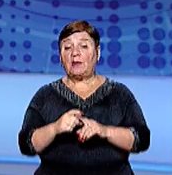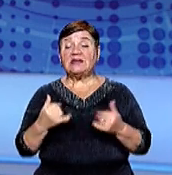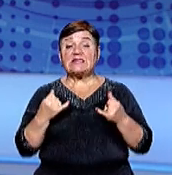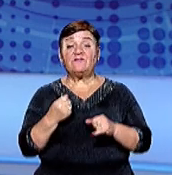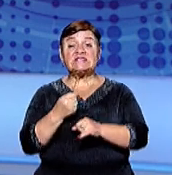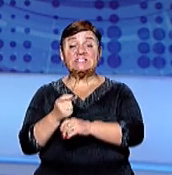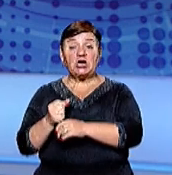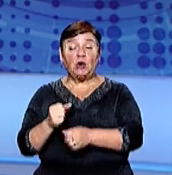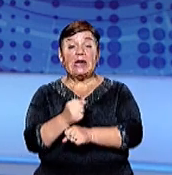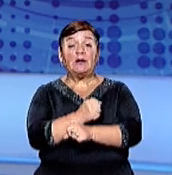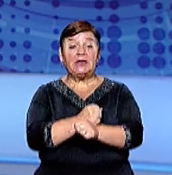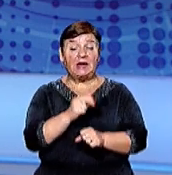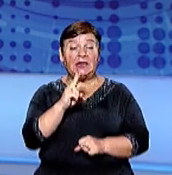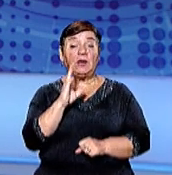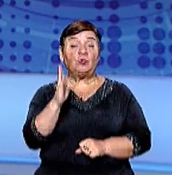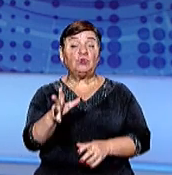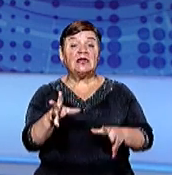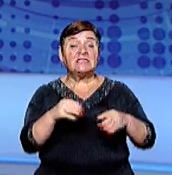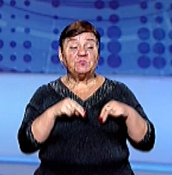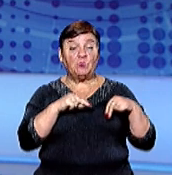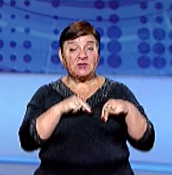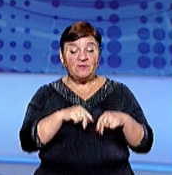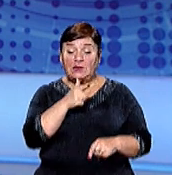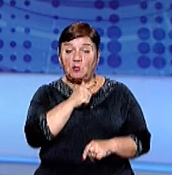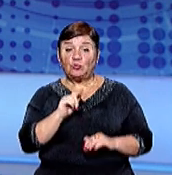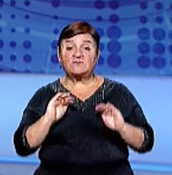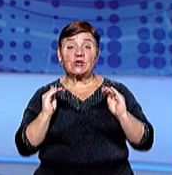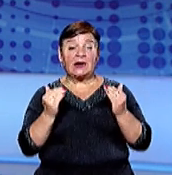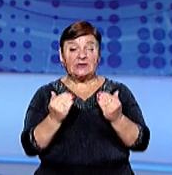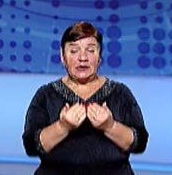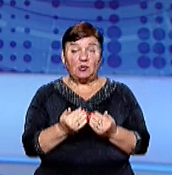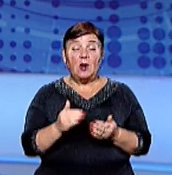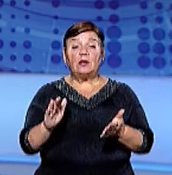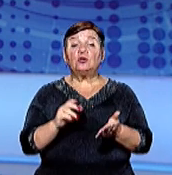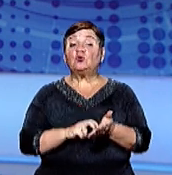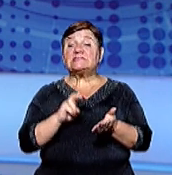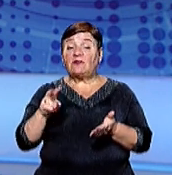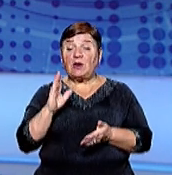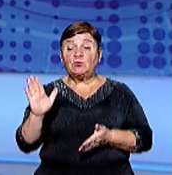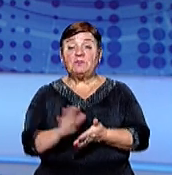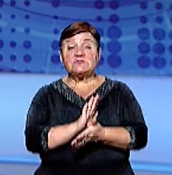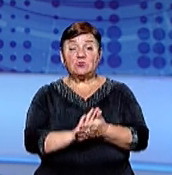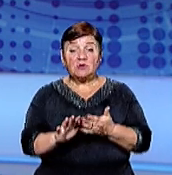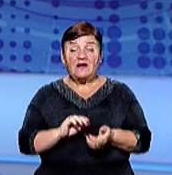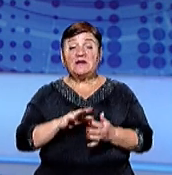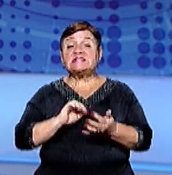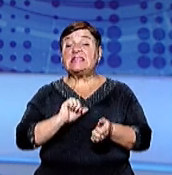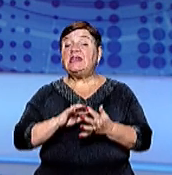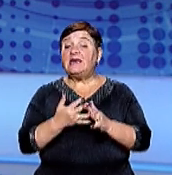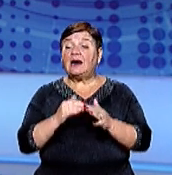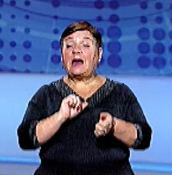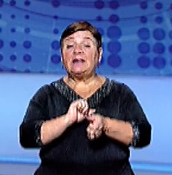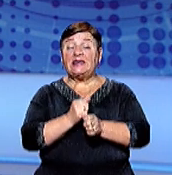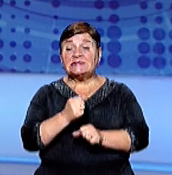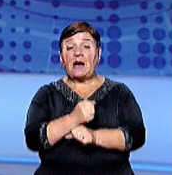вони визначають аптеки, з якими співпрацюватимуть впродовж карантину Доставка буде безкоштовною В селі Кам'яниця Ужгородського району